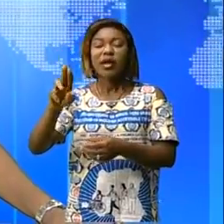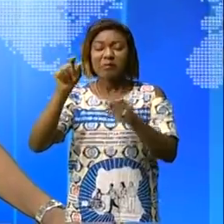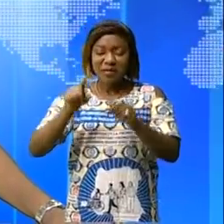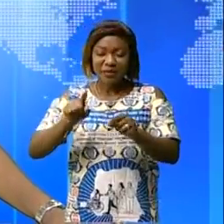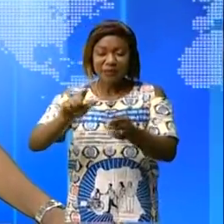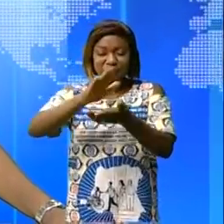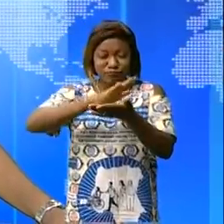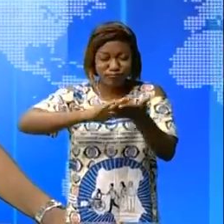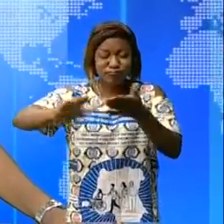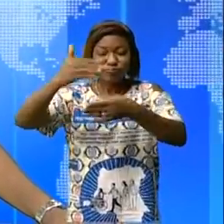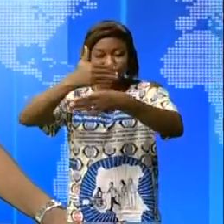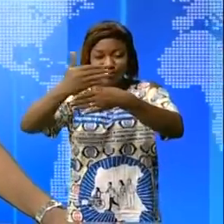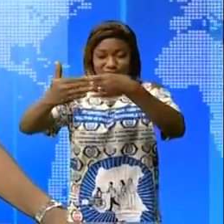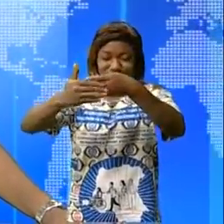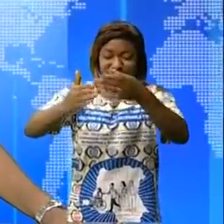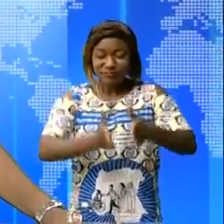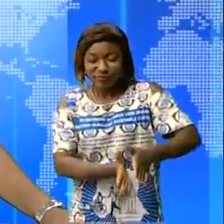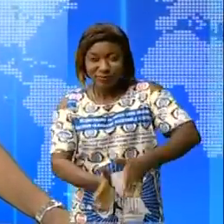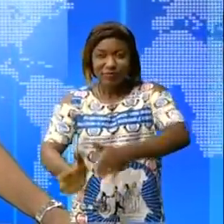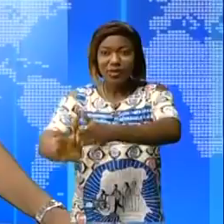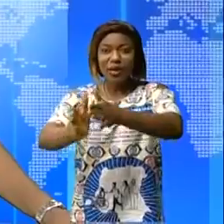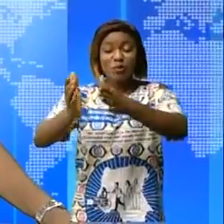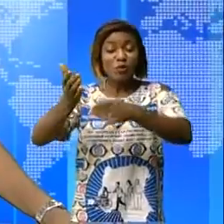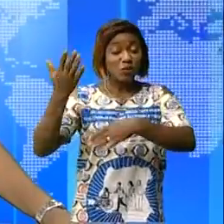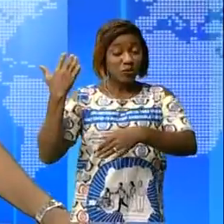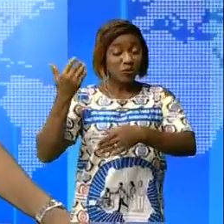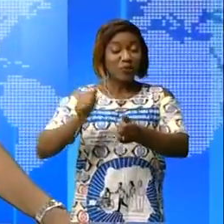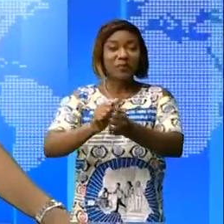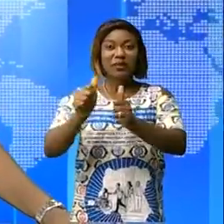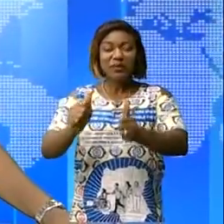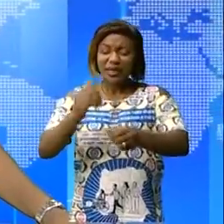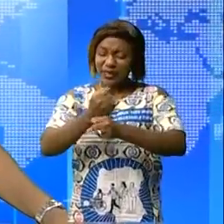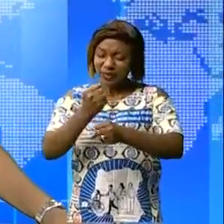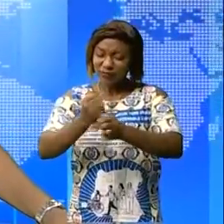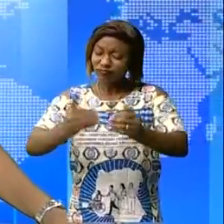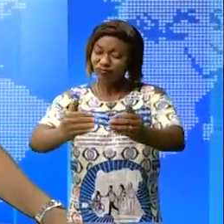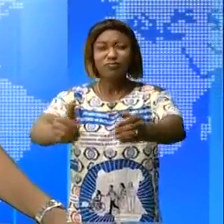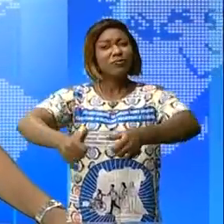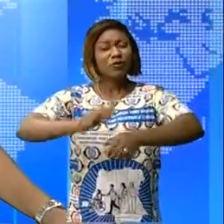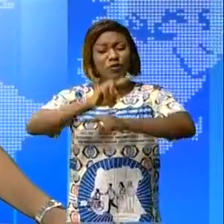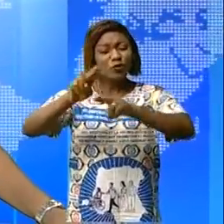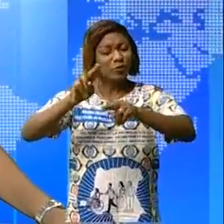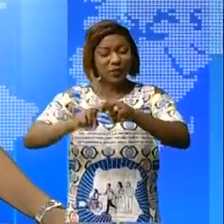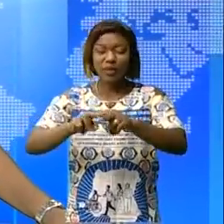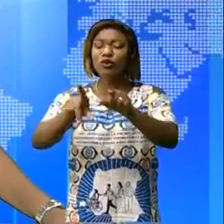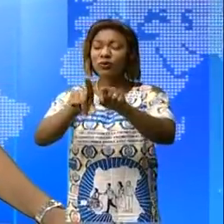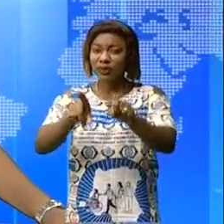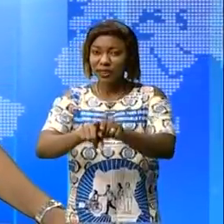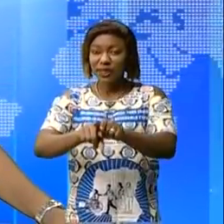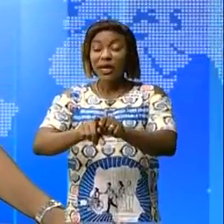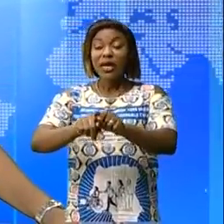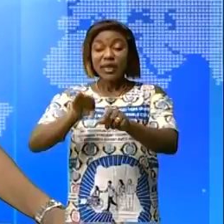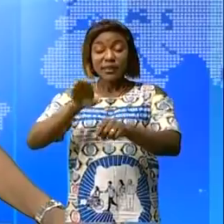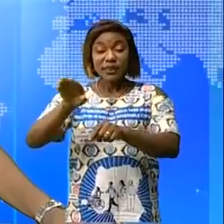route, construction de dalo, pose de butume, les travaux évoluent à pas de géant. Le directeur général de l'OVD, l